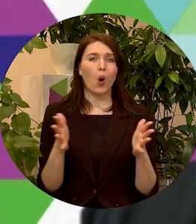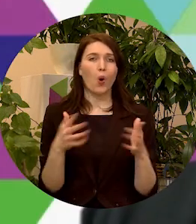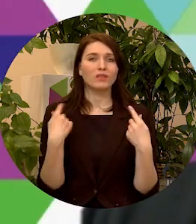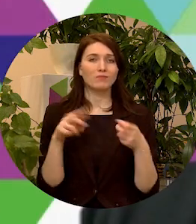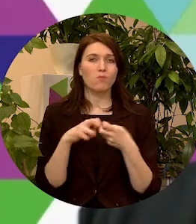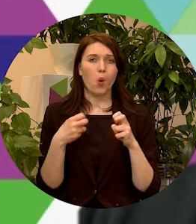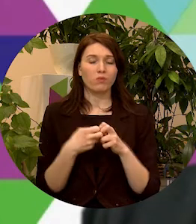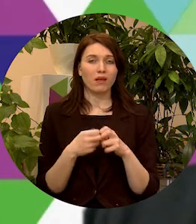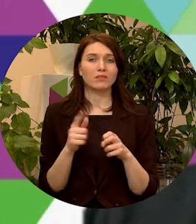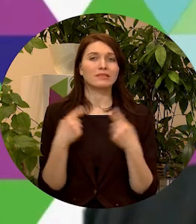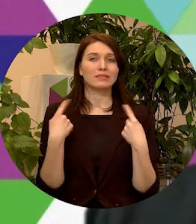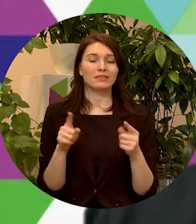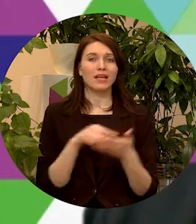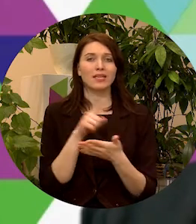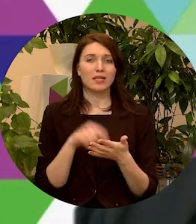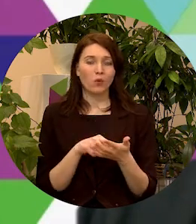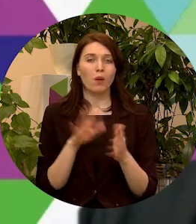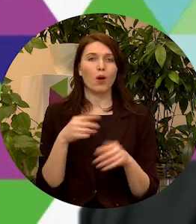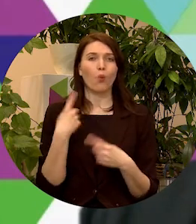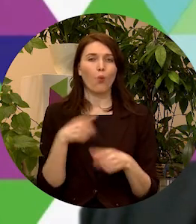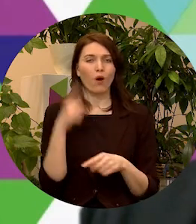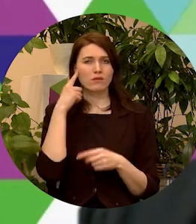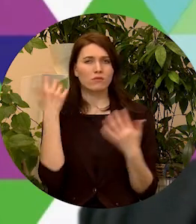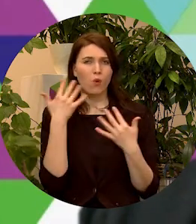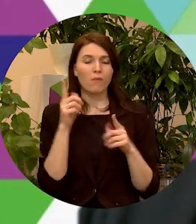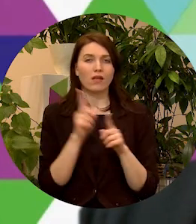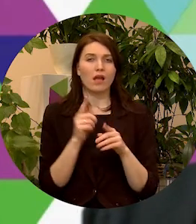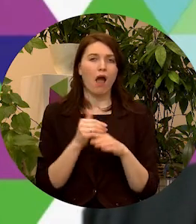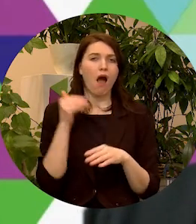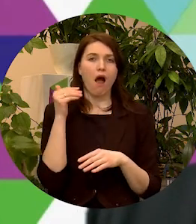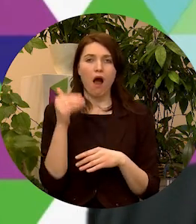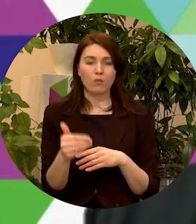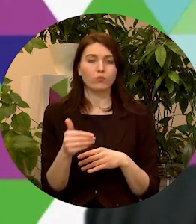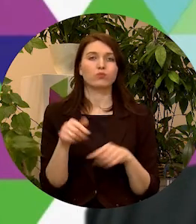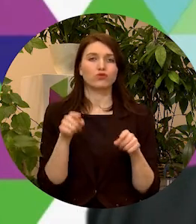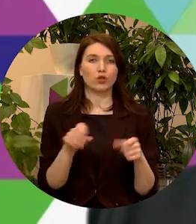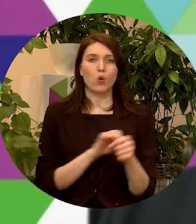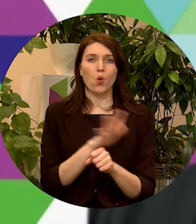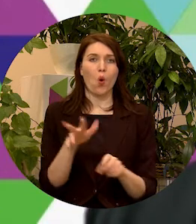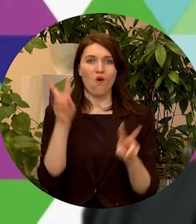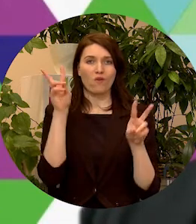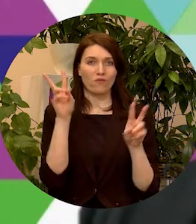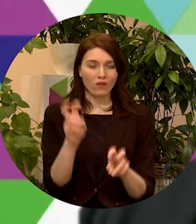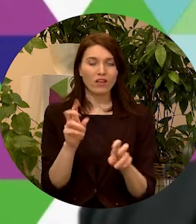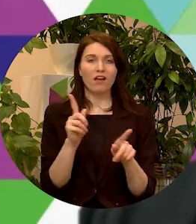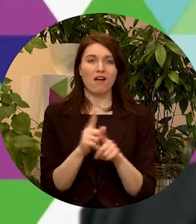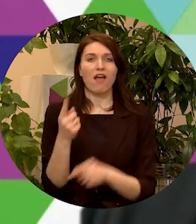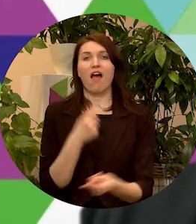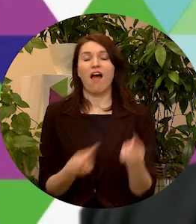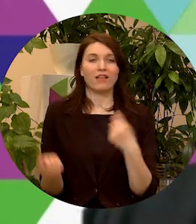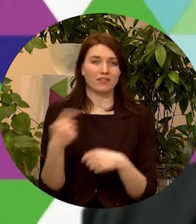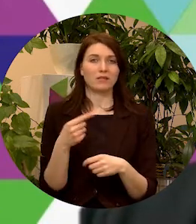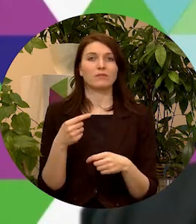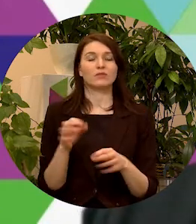un daudz jautājumu, par ko domāt arī ārpus šīs pandēmijas, un atgriezties pie